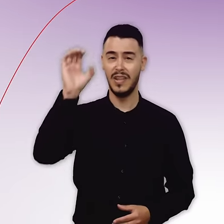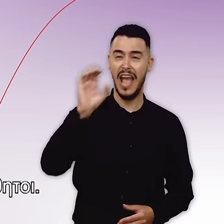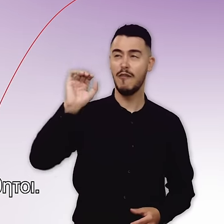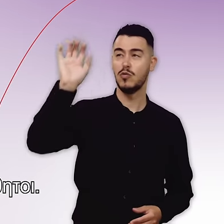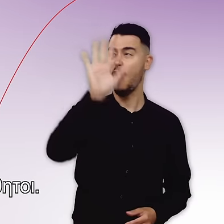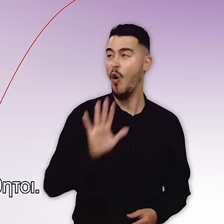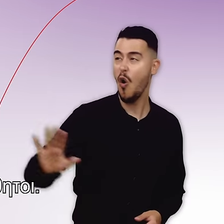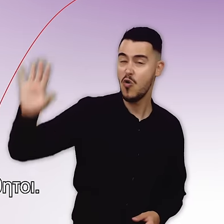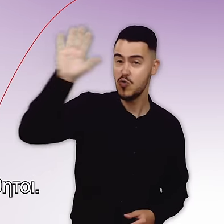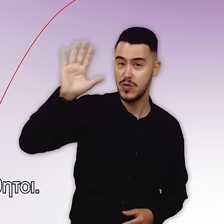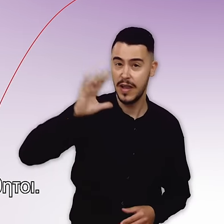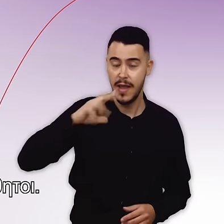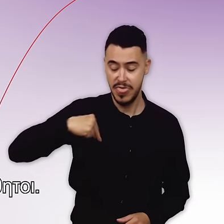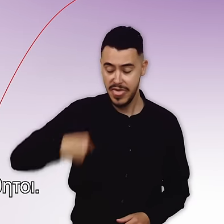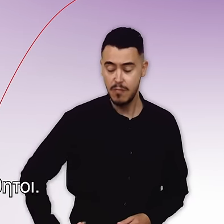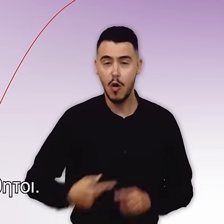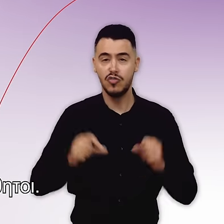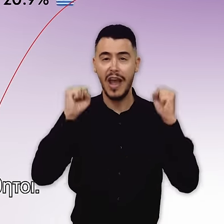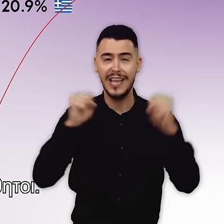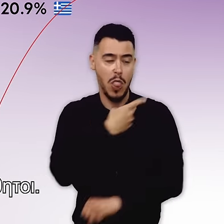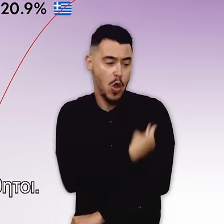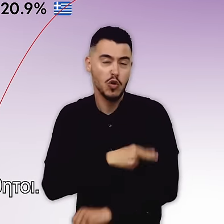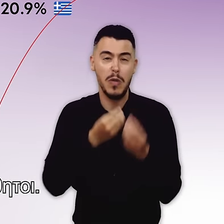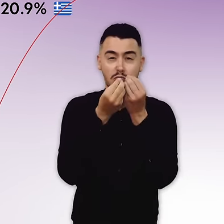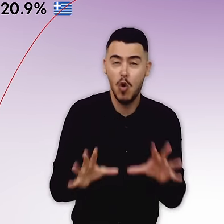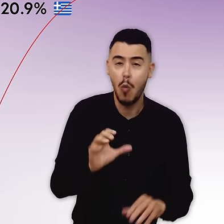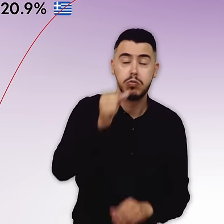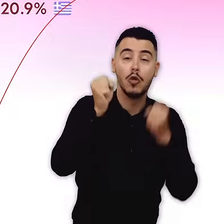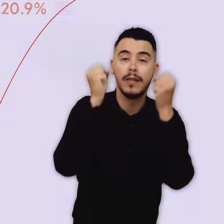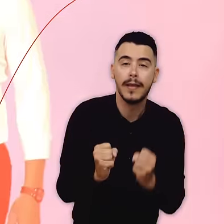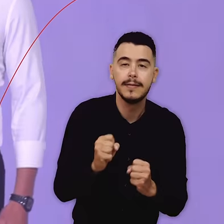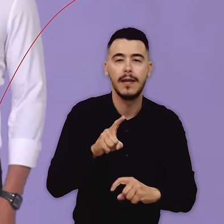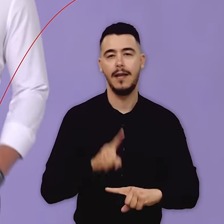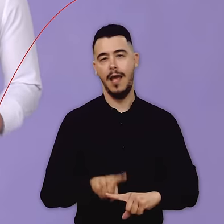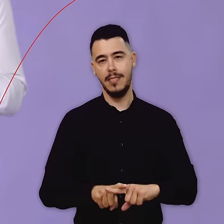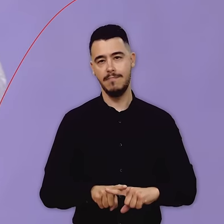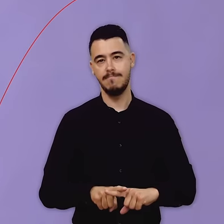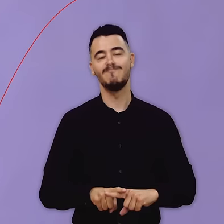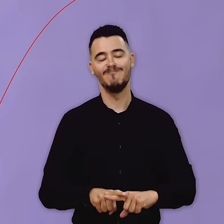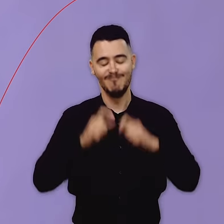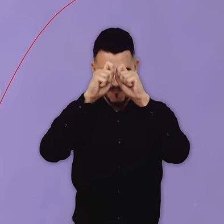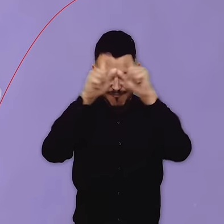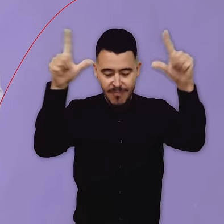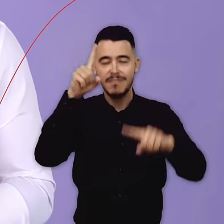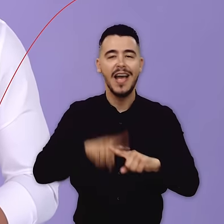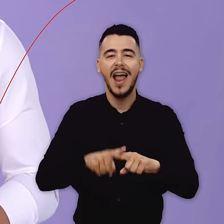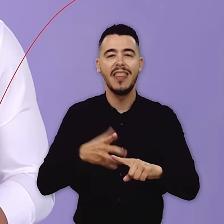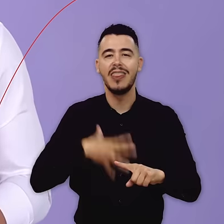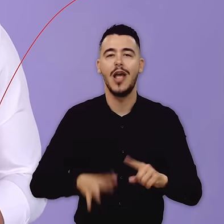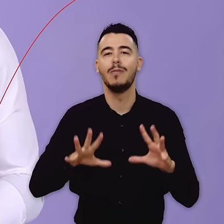Πρώτη στην Ευρώπη σε ασθενείς που μένουν αβοήθητοι. Η Ελλάδα που θέλουμε.